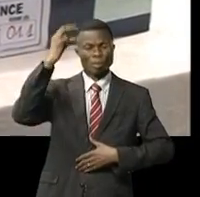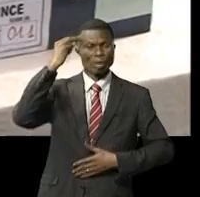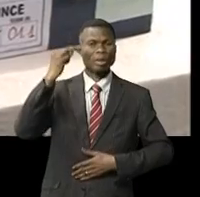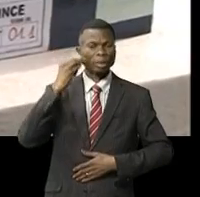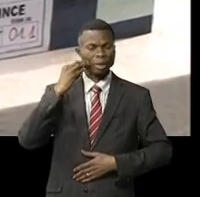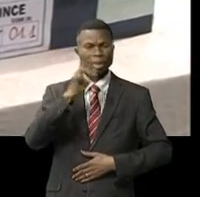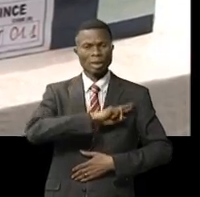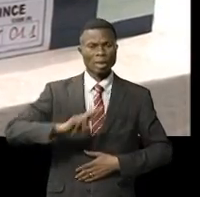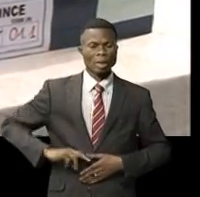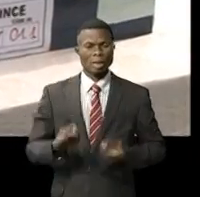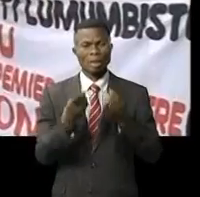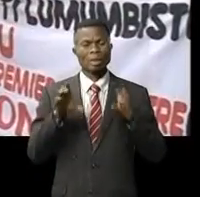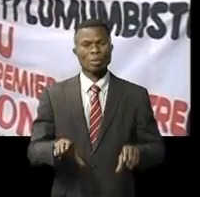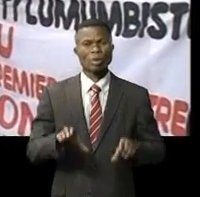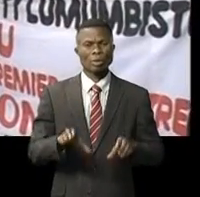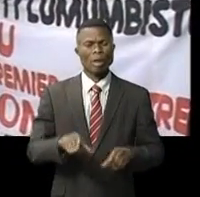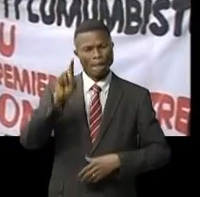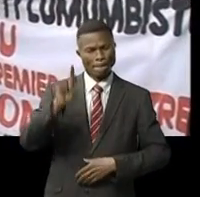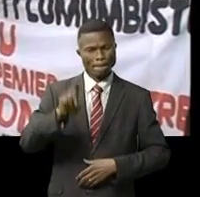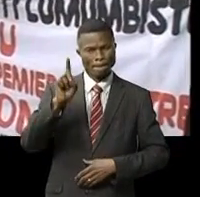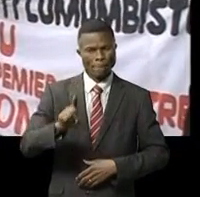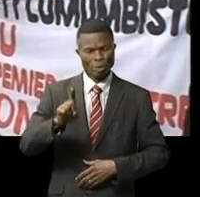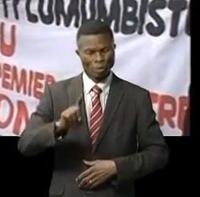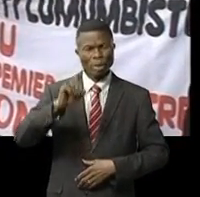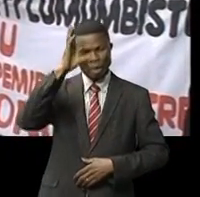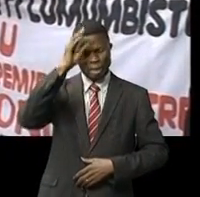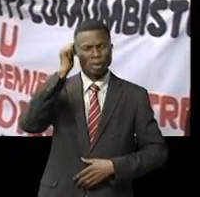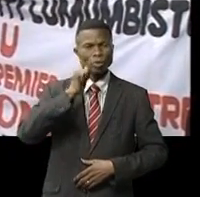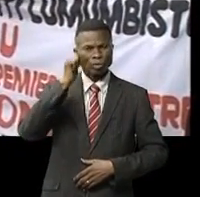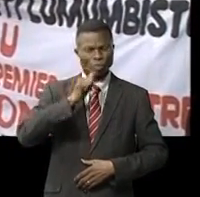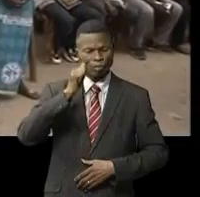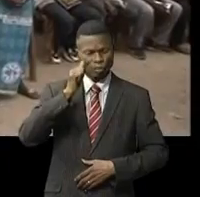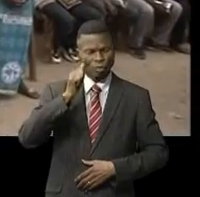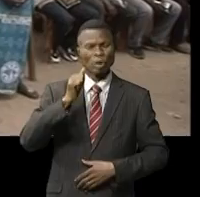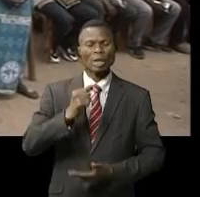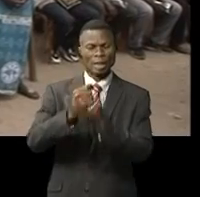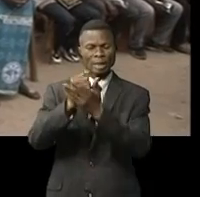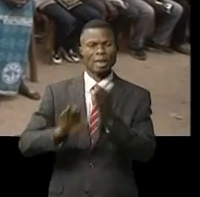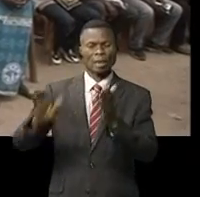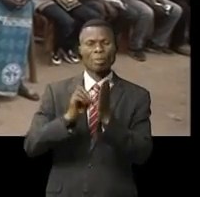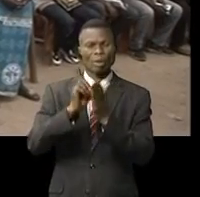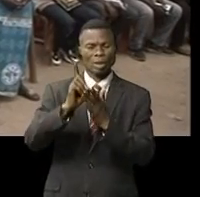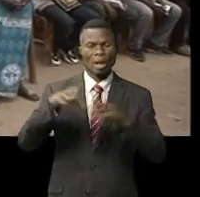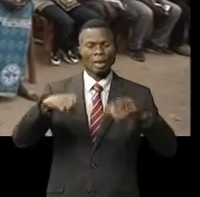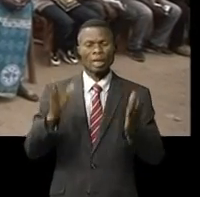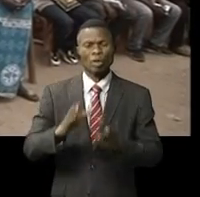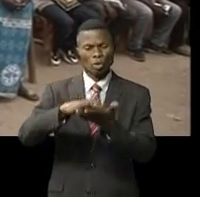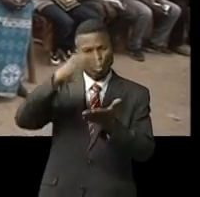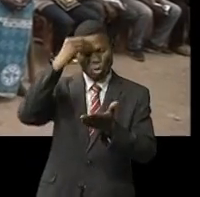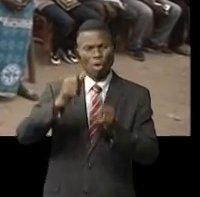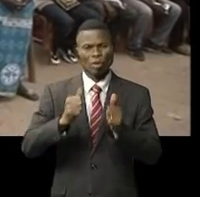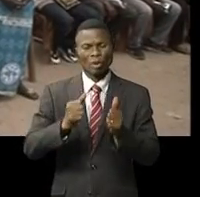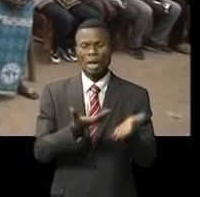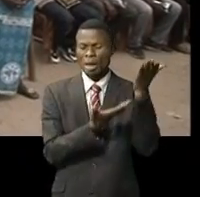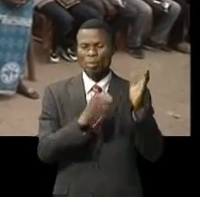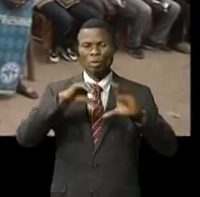la République démocratique du Congo a besoin de ses fils et filles pour tenir debout mais surtout des Congolais formés et utiles pour la